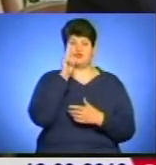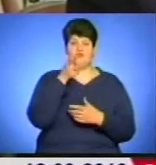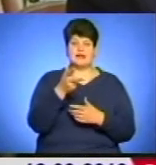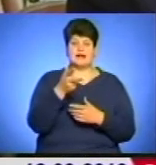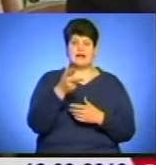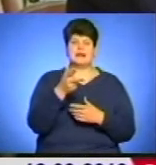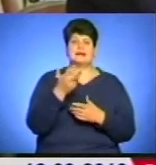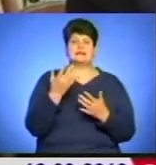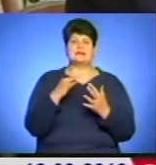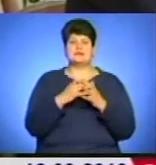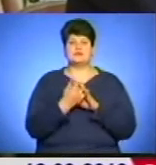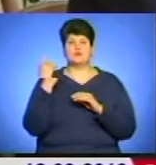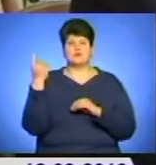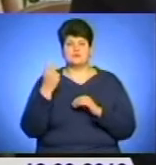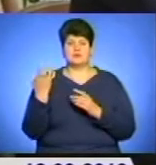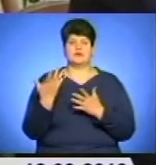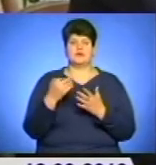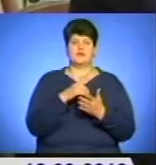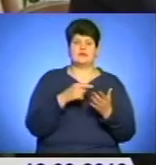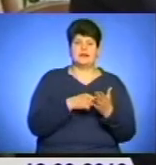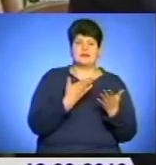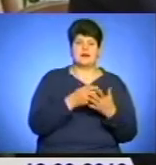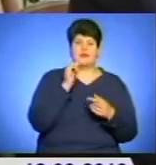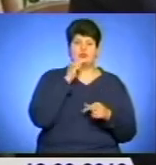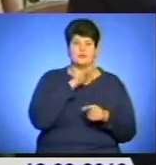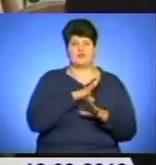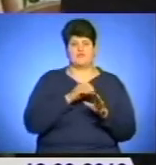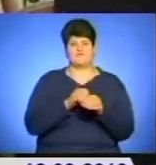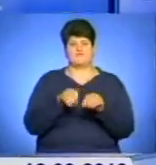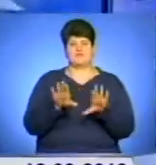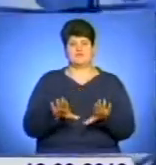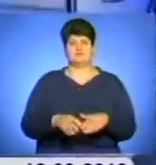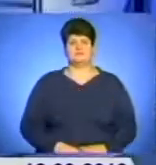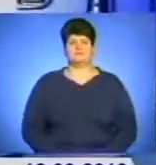і в питанні сільського господарства, і в питанні економіки були вирішені.